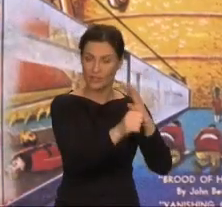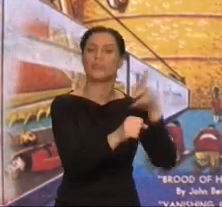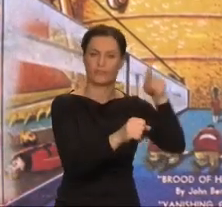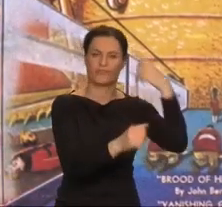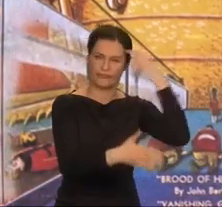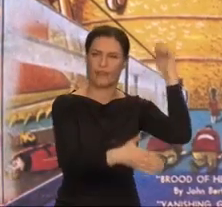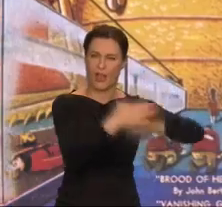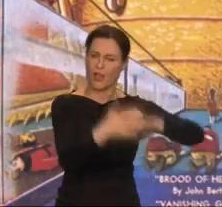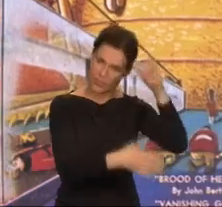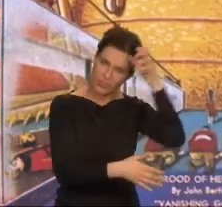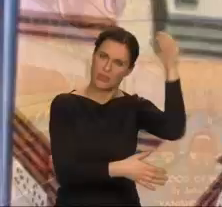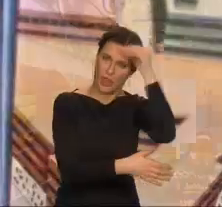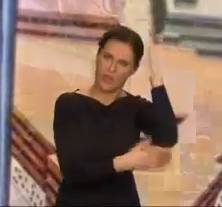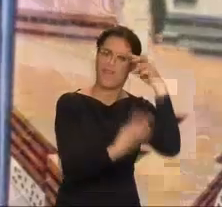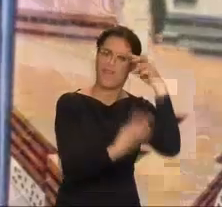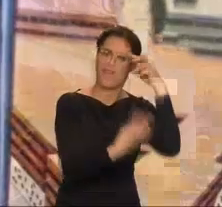podejście naukowe.